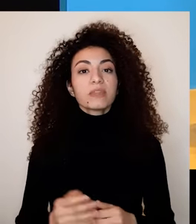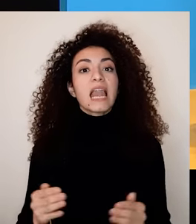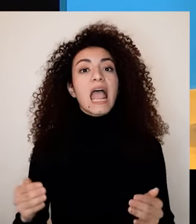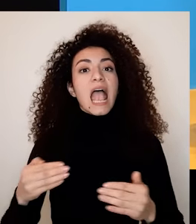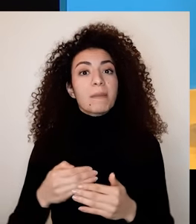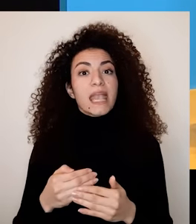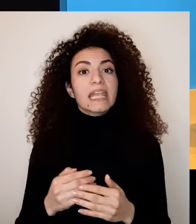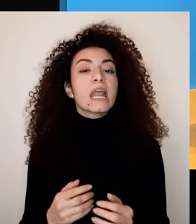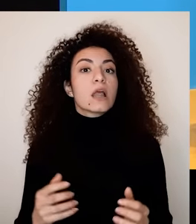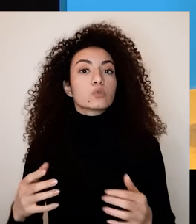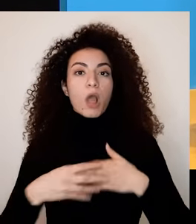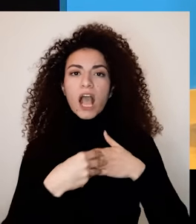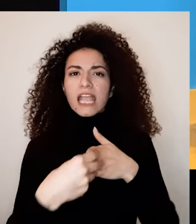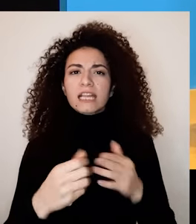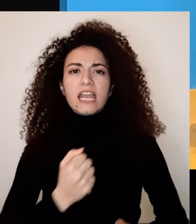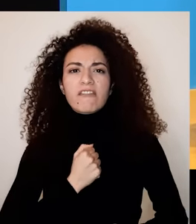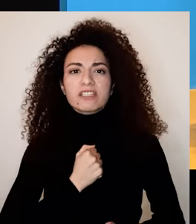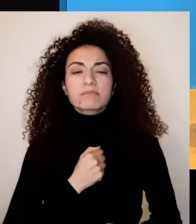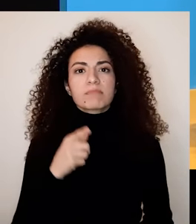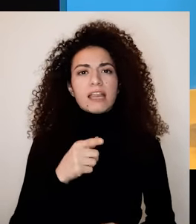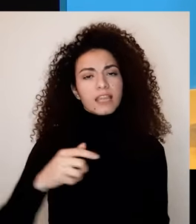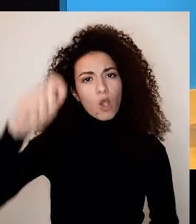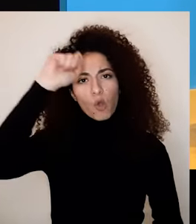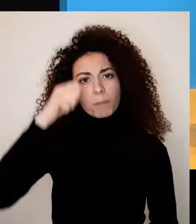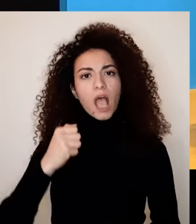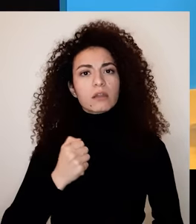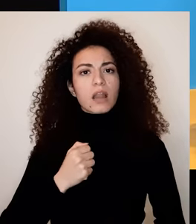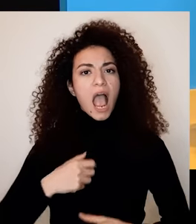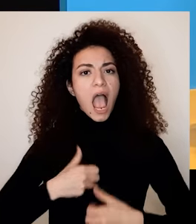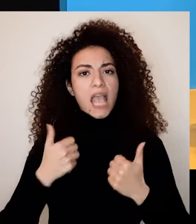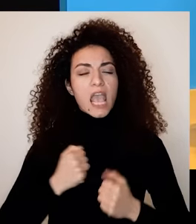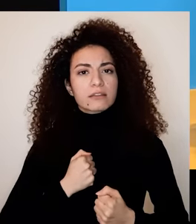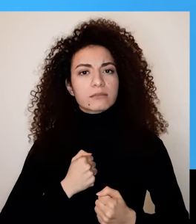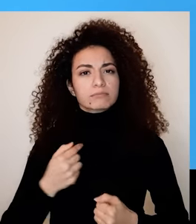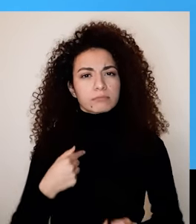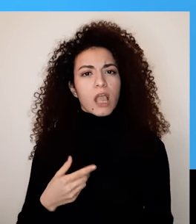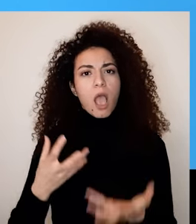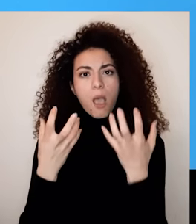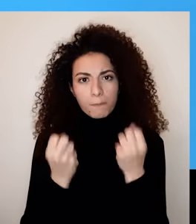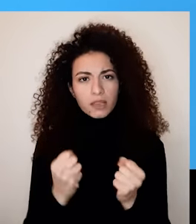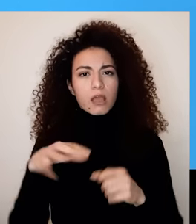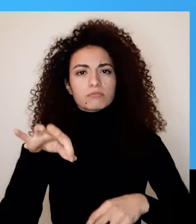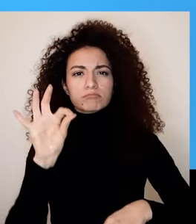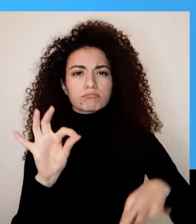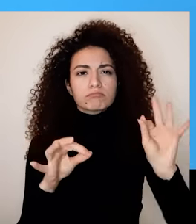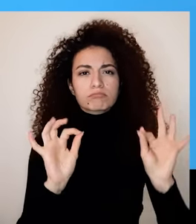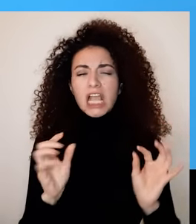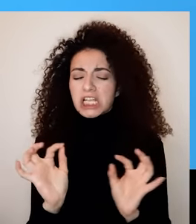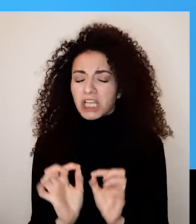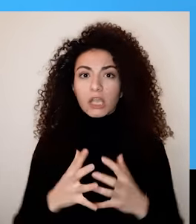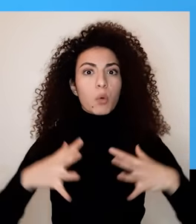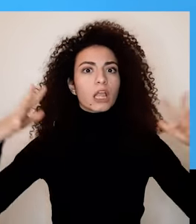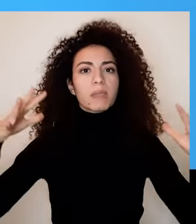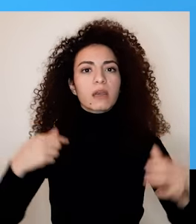وطاقات الشخص وتحقيق القيادة الذاتية أي تكون قطانة حياتك مثلاً بقدر أعمل الخيارات